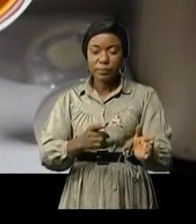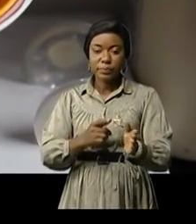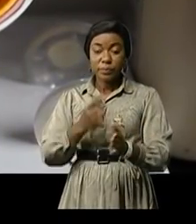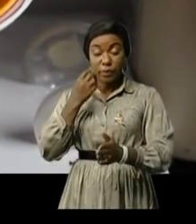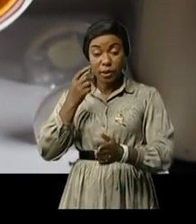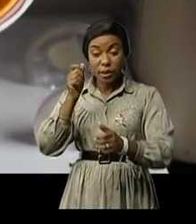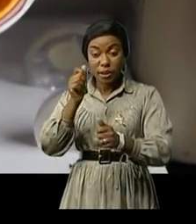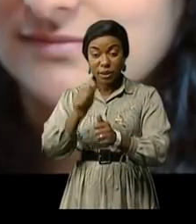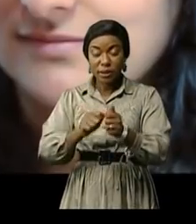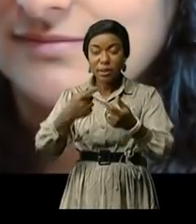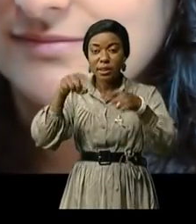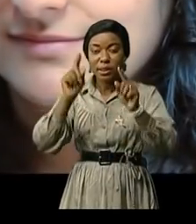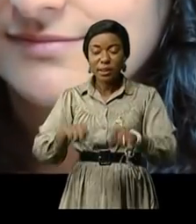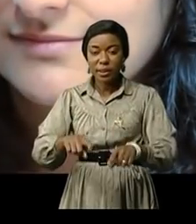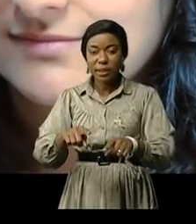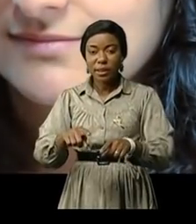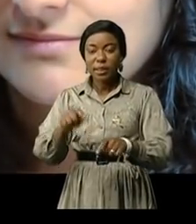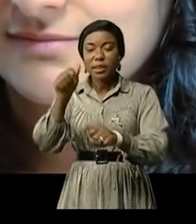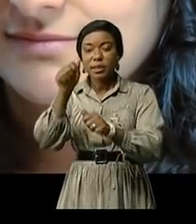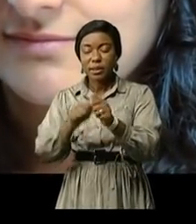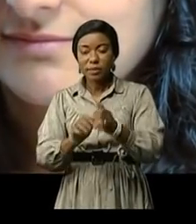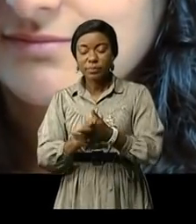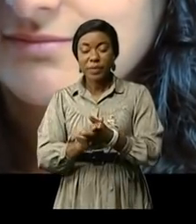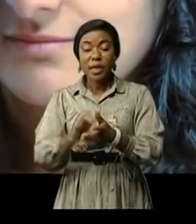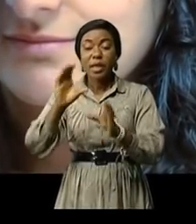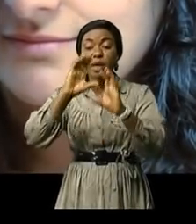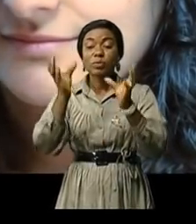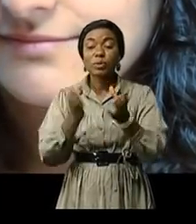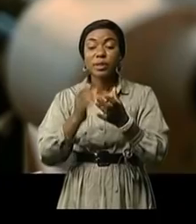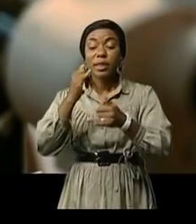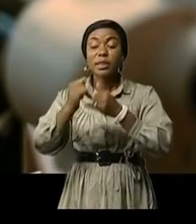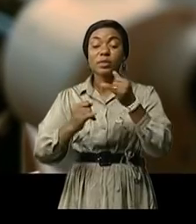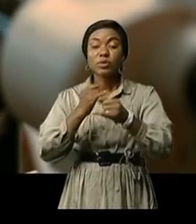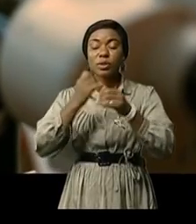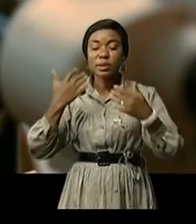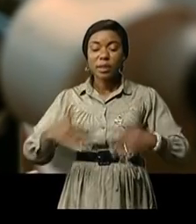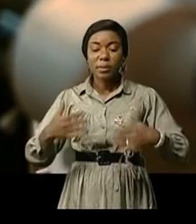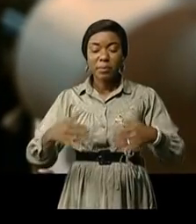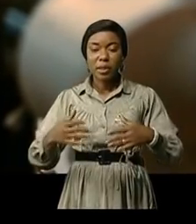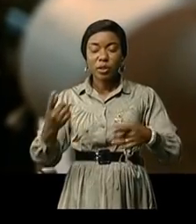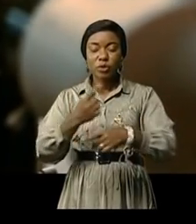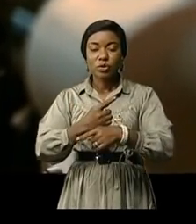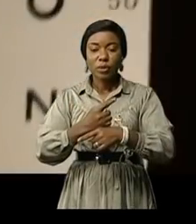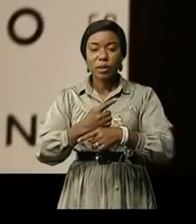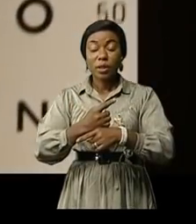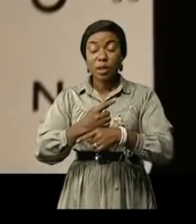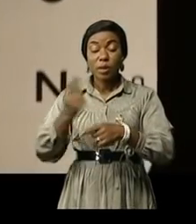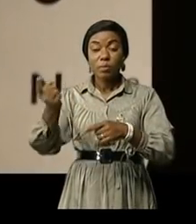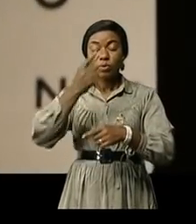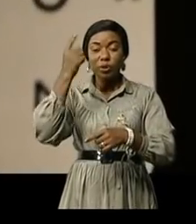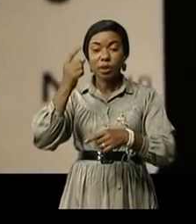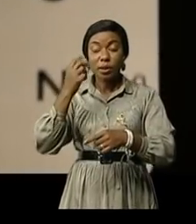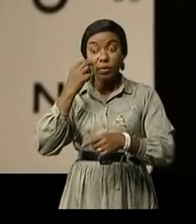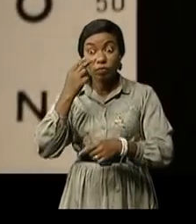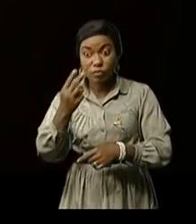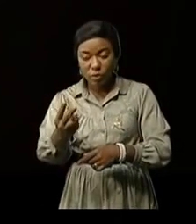Chaque année, le deuxième jeudi du mois d'octobre, la communauté internationale célèbre la journée mondiale de la vue. Cette année, le programme